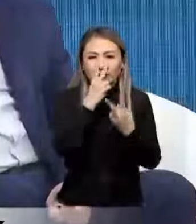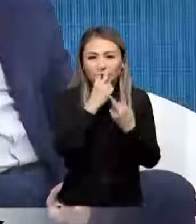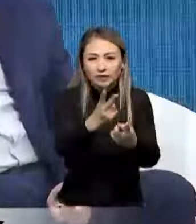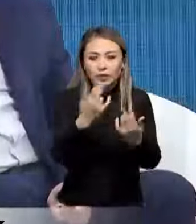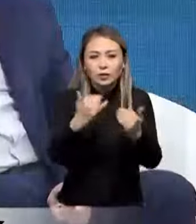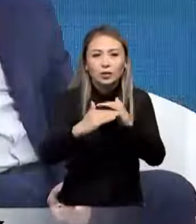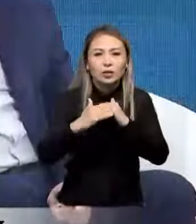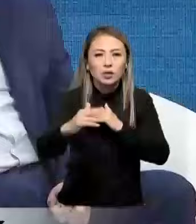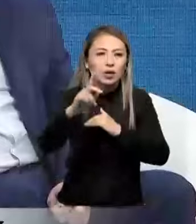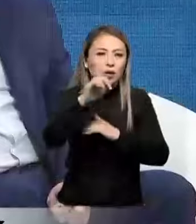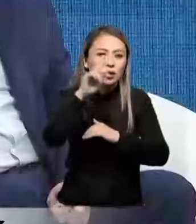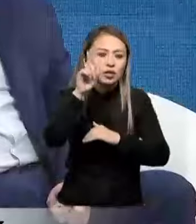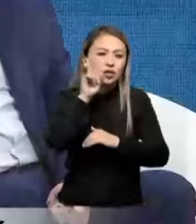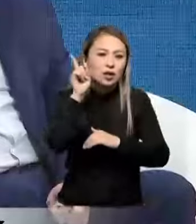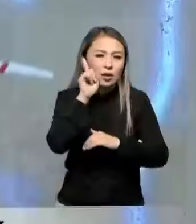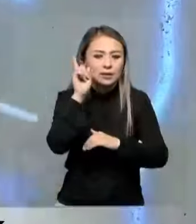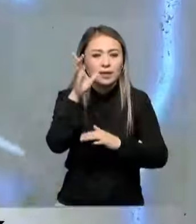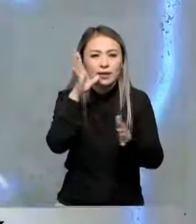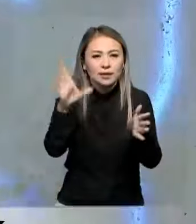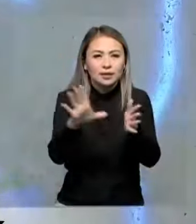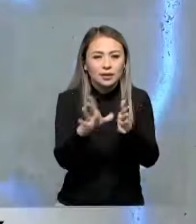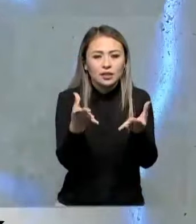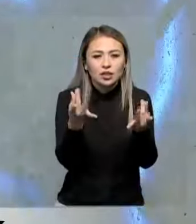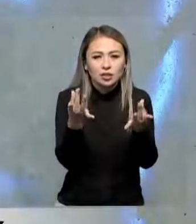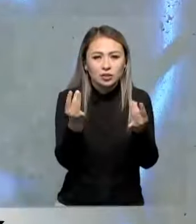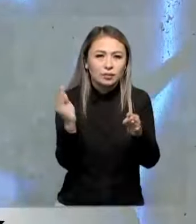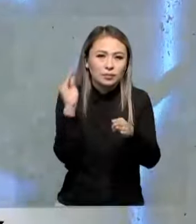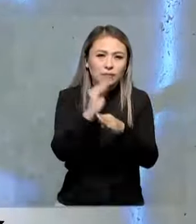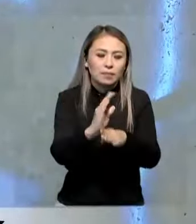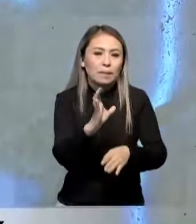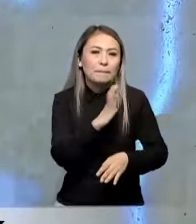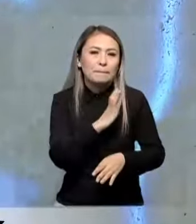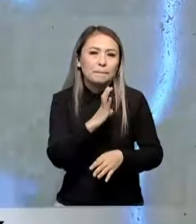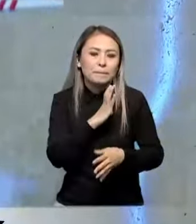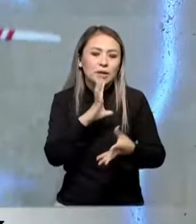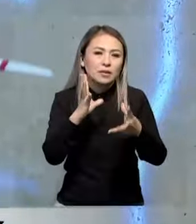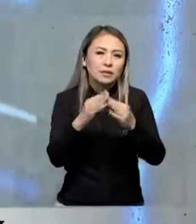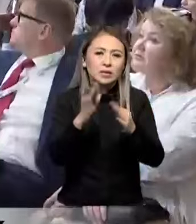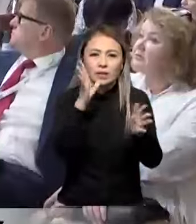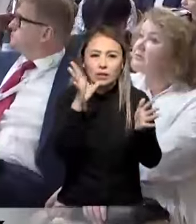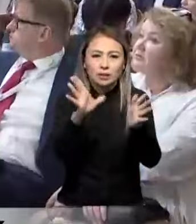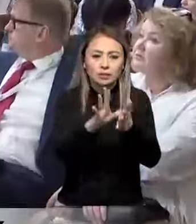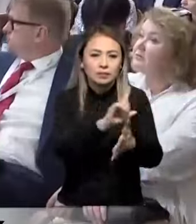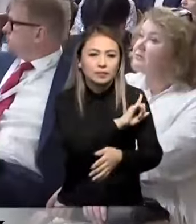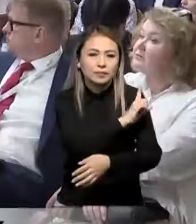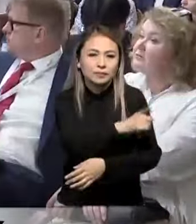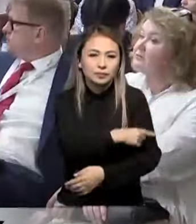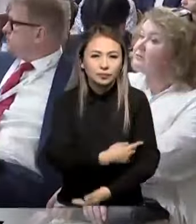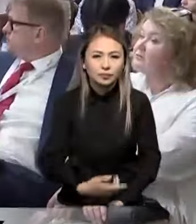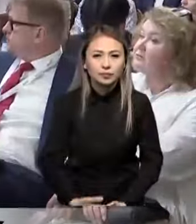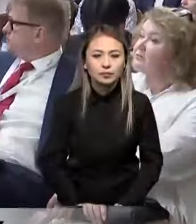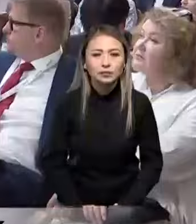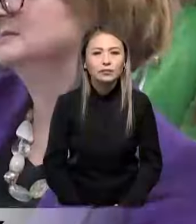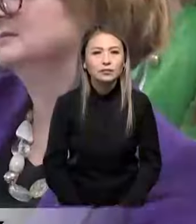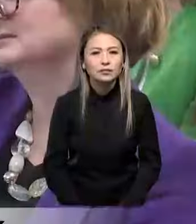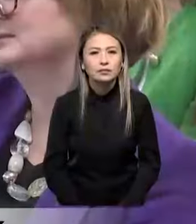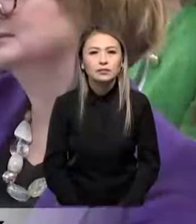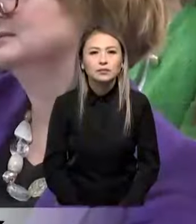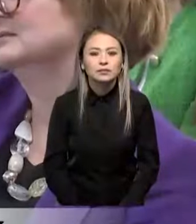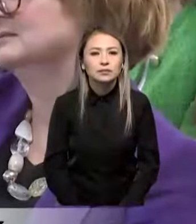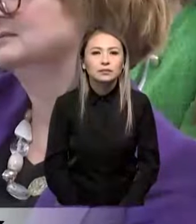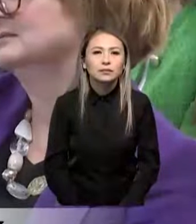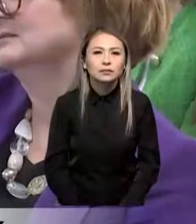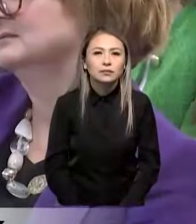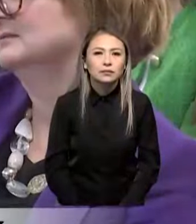қазағ елі жасыл энергетика үшін қажетті барлық шекізат қорына бай. Демек баламалы энергияның болашағы зор. Айныр қуат қызы Артур Гаршинников, 24